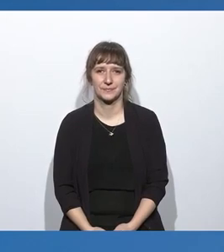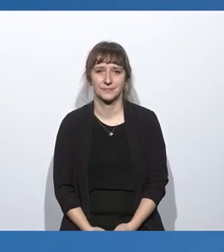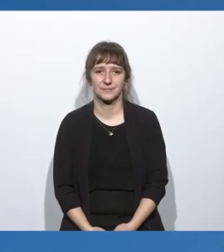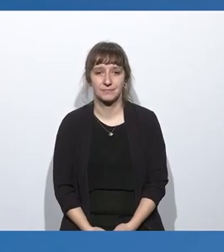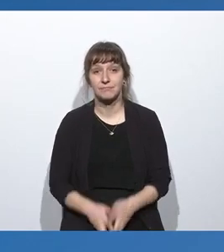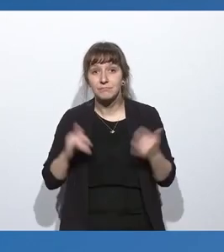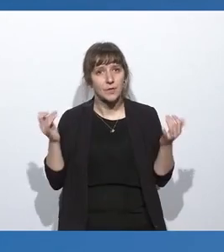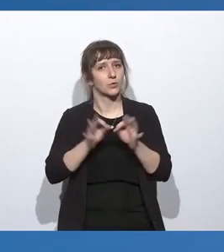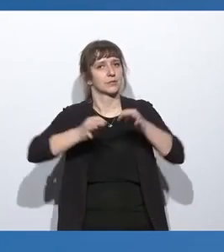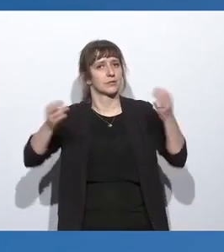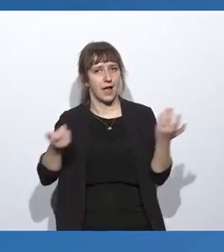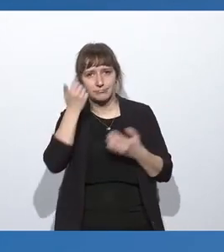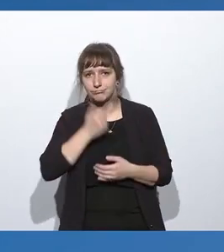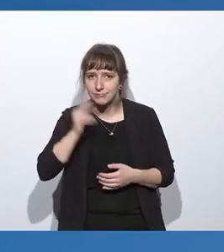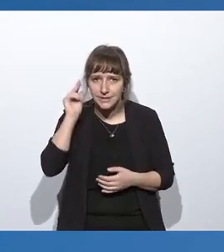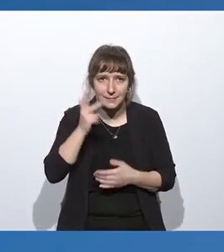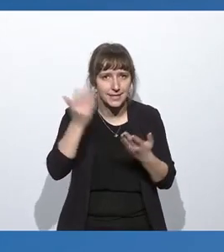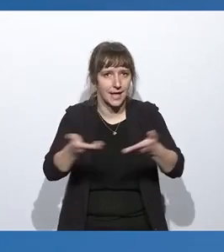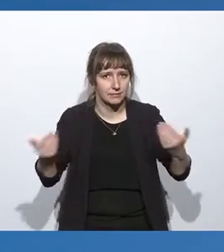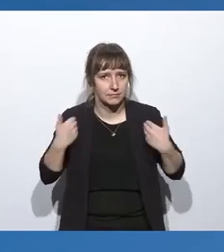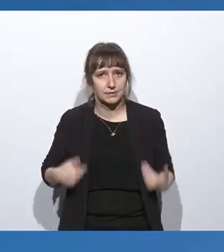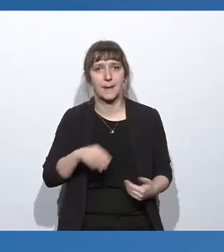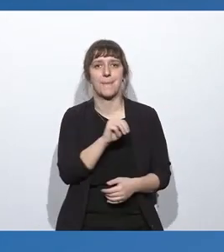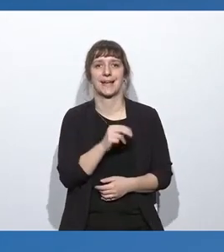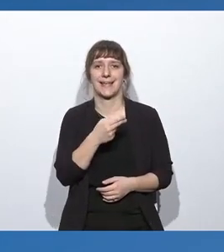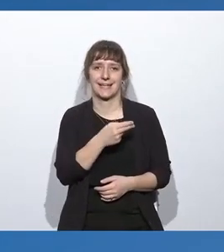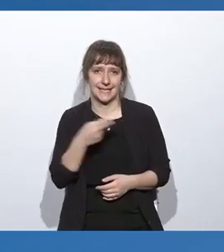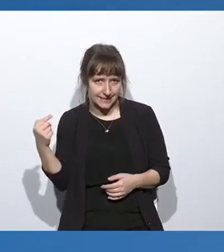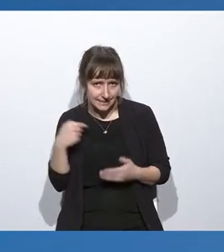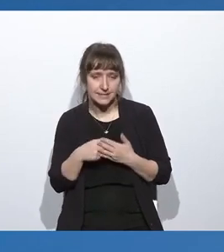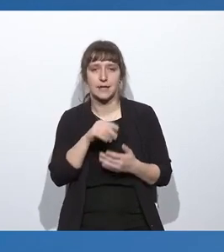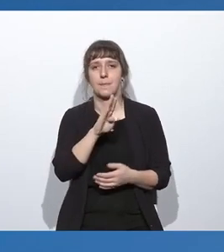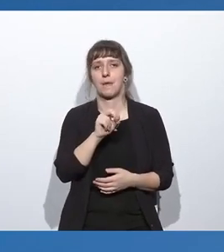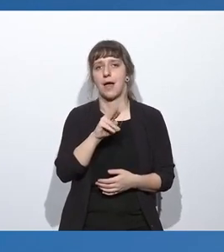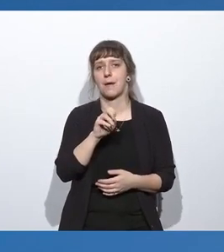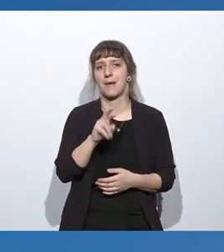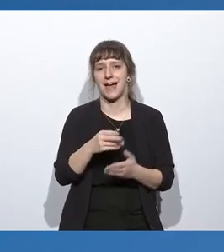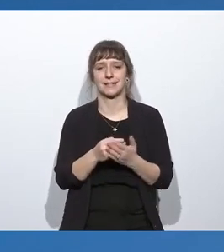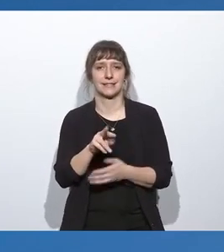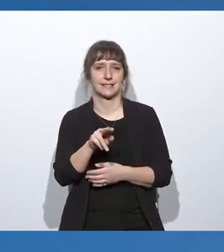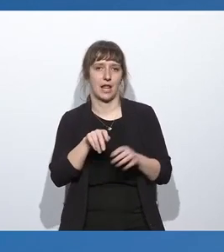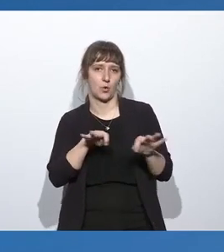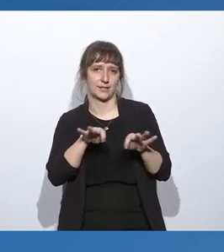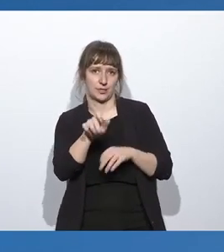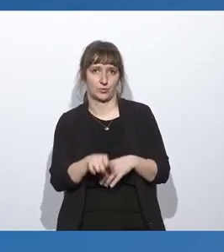Ja, guten Tag, meine Damen und Herren. Ich bin Maria Hinz, Digitalkoordinatorin bei der Barmer. Und ich möchte heute,